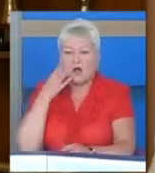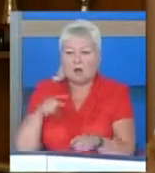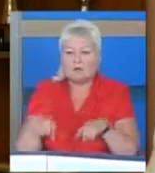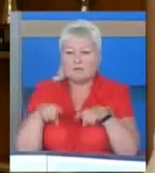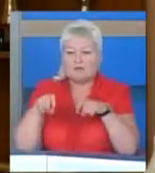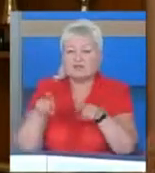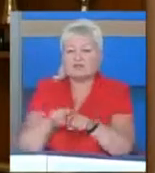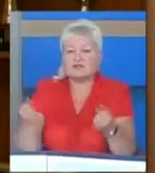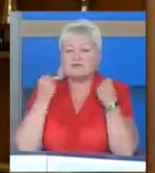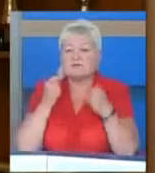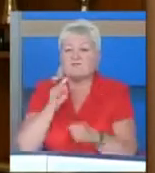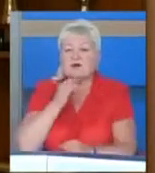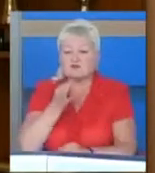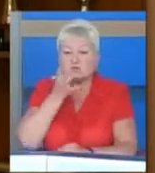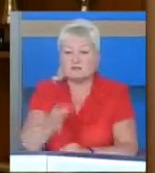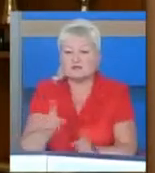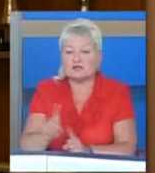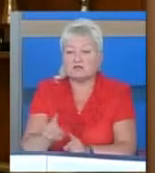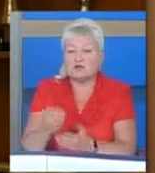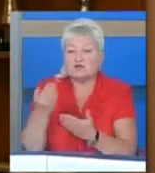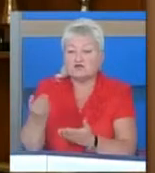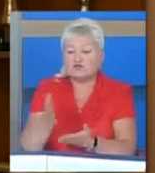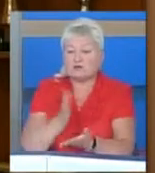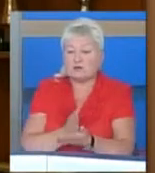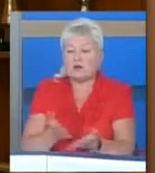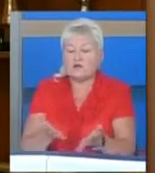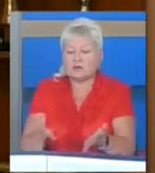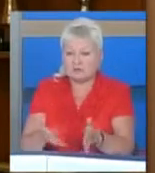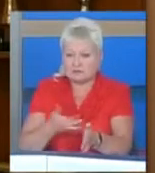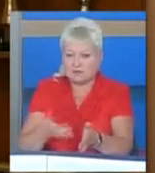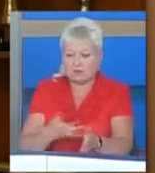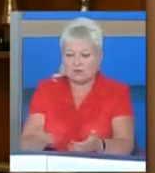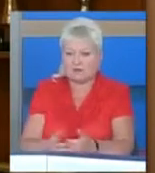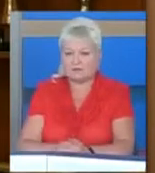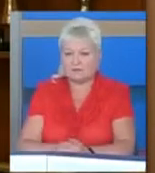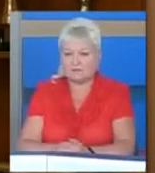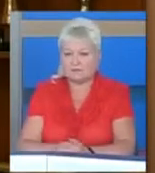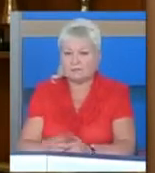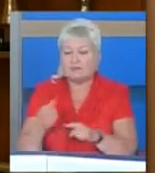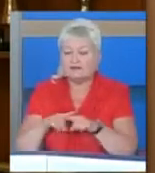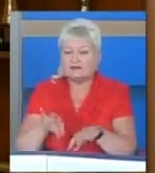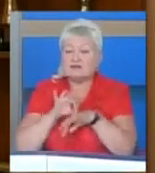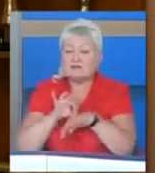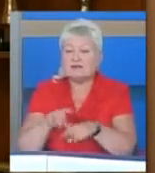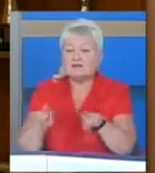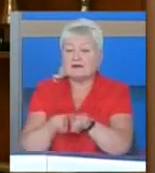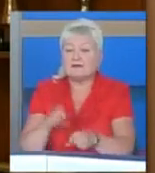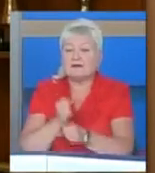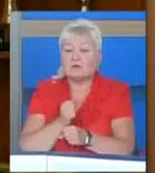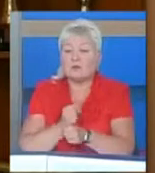спортсмени, навіть важко сказати, що вони мають недоліки. Тому що проведена така робота